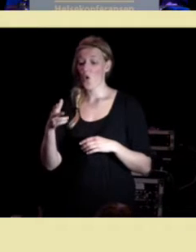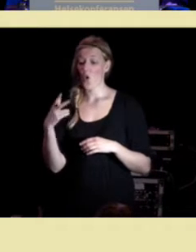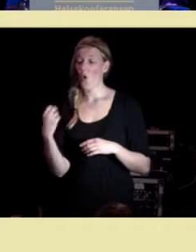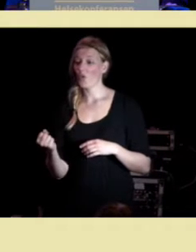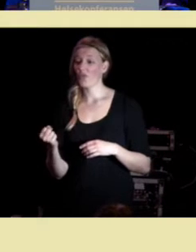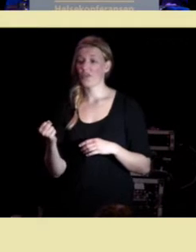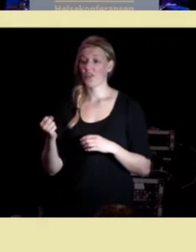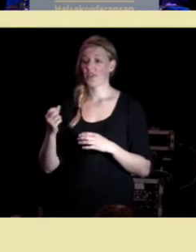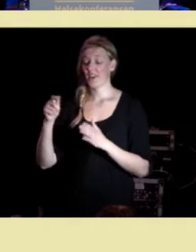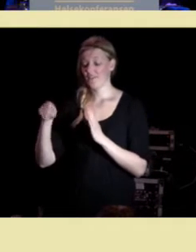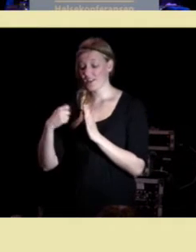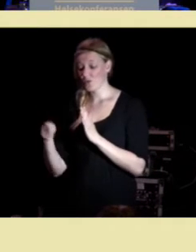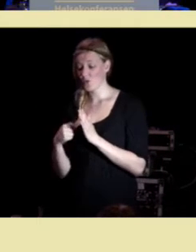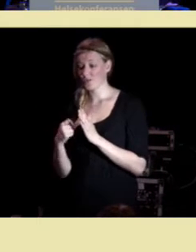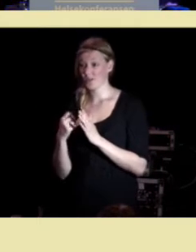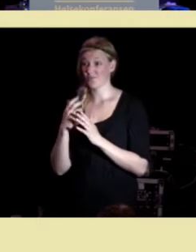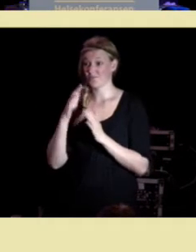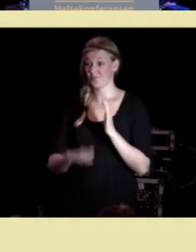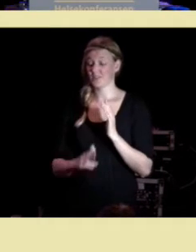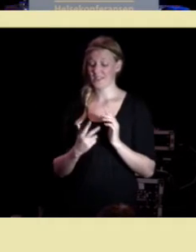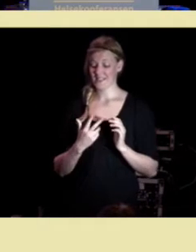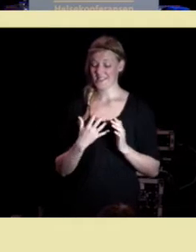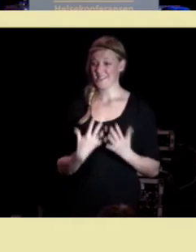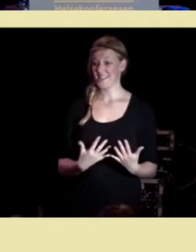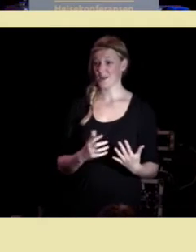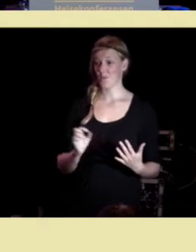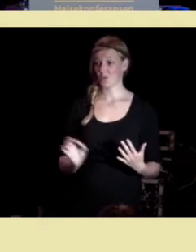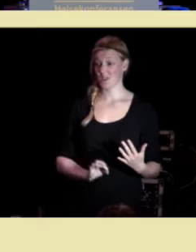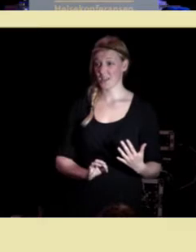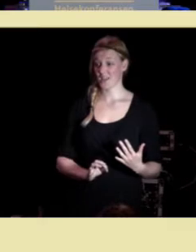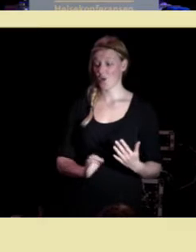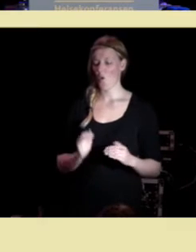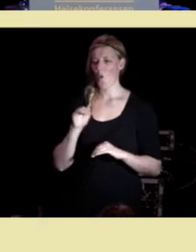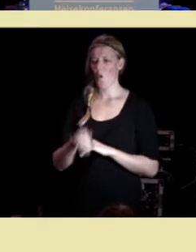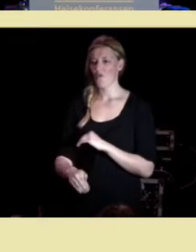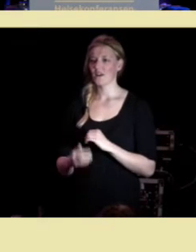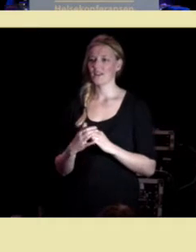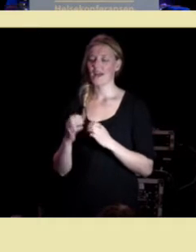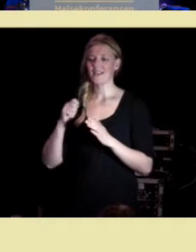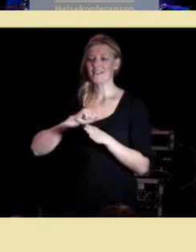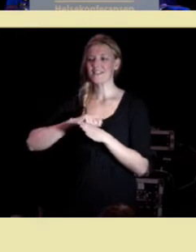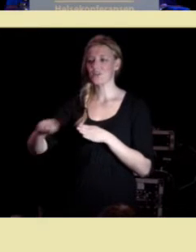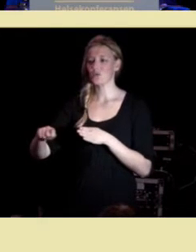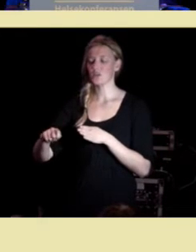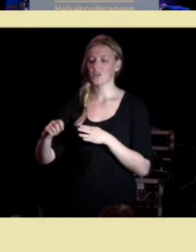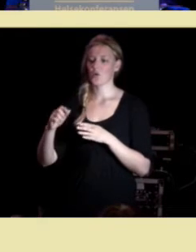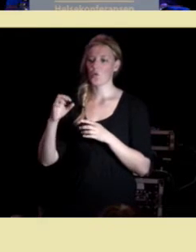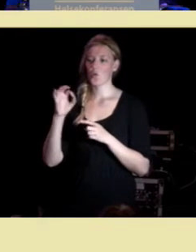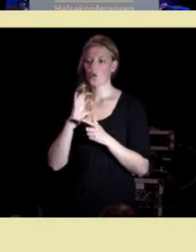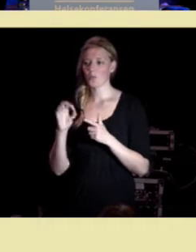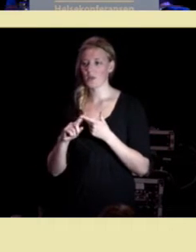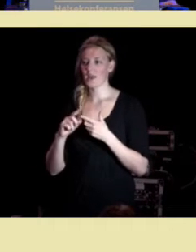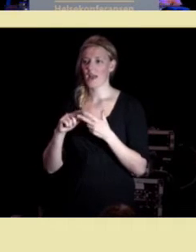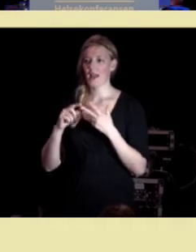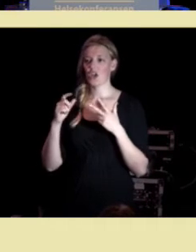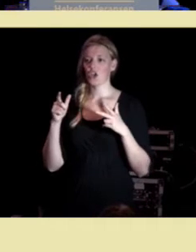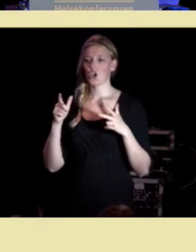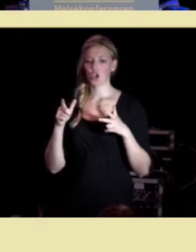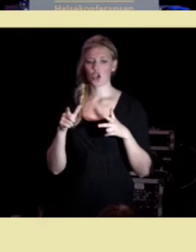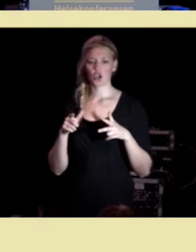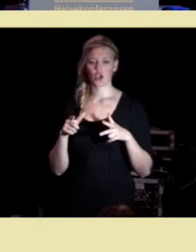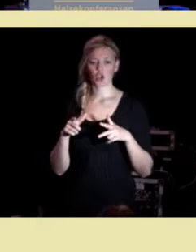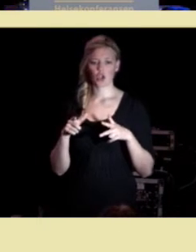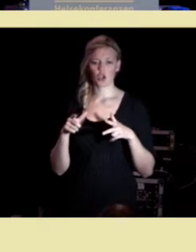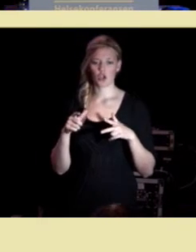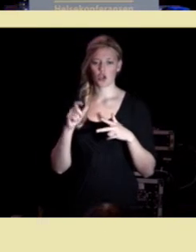prosent. Og en overvekt av dette skjer i kirurgiske fag, ortopedi eller i gynekologi. I